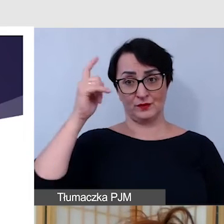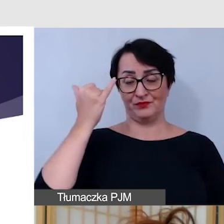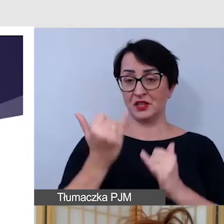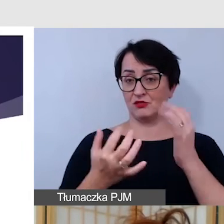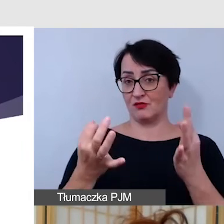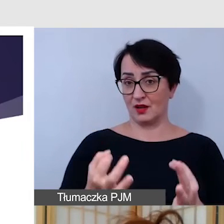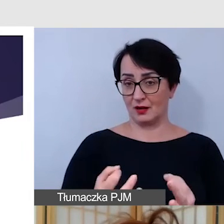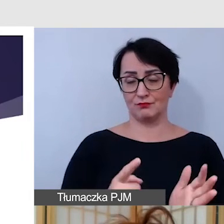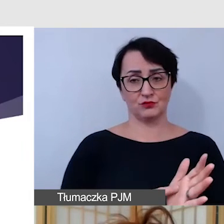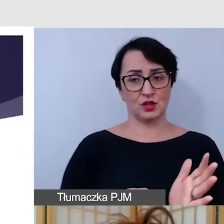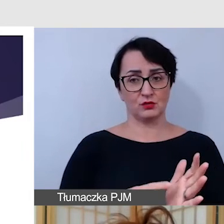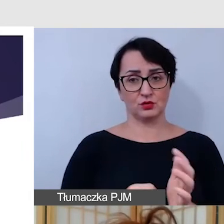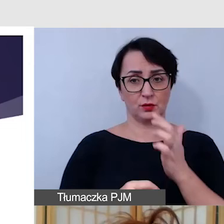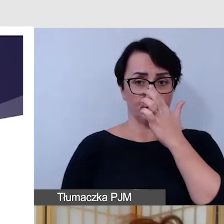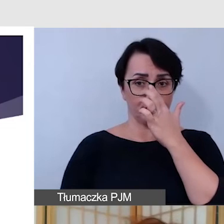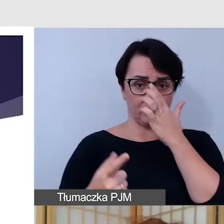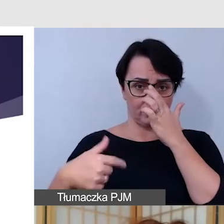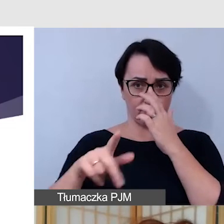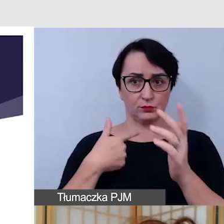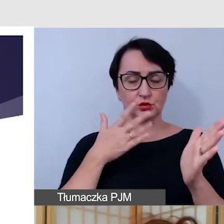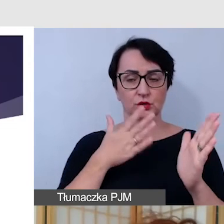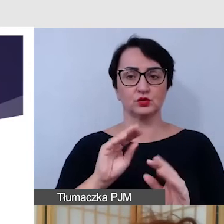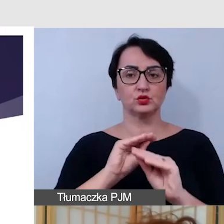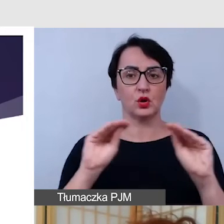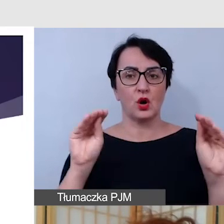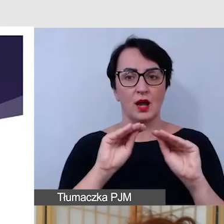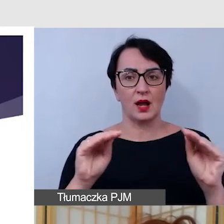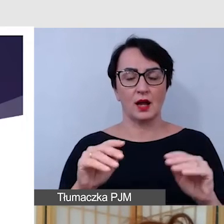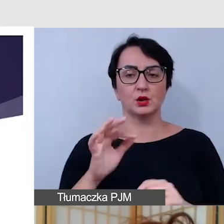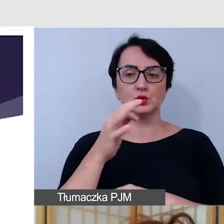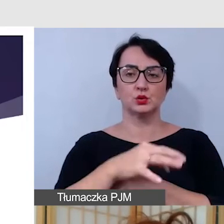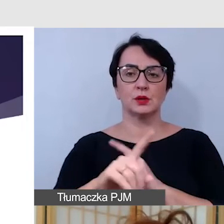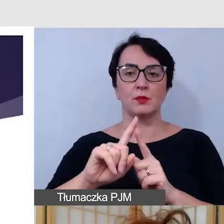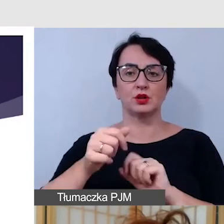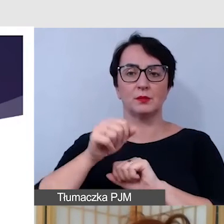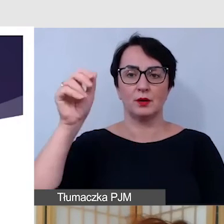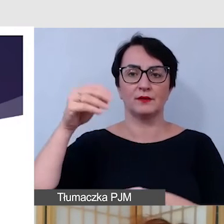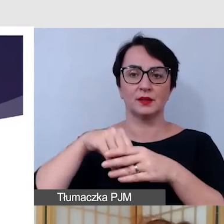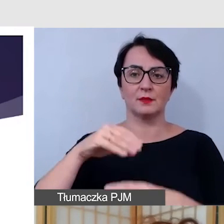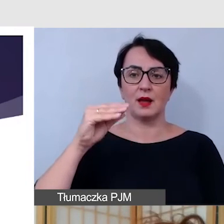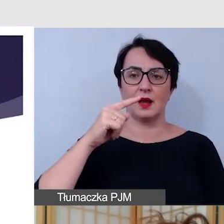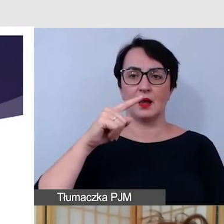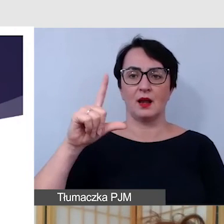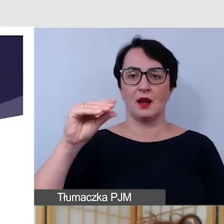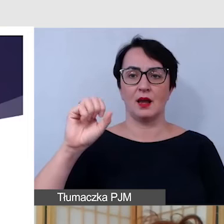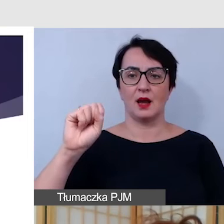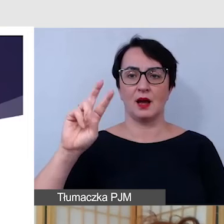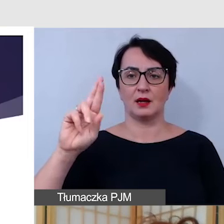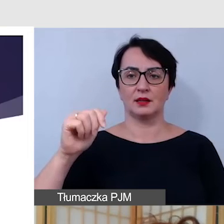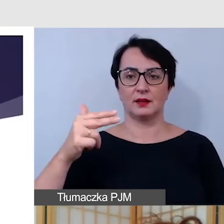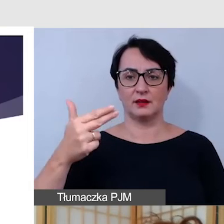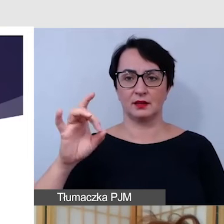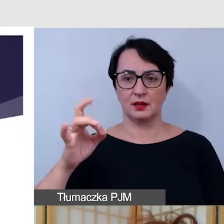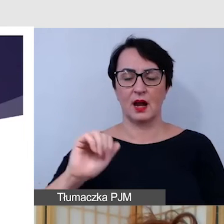bardzo często przygotowujemy szkolenia, studia podyplomowe w formie e-learningowej czy na przykład w